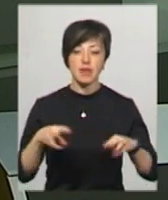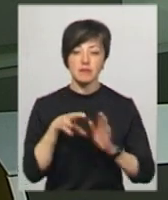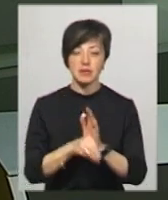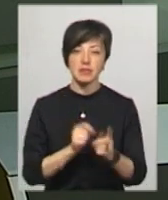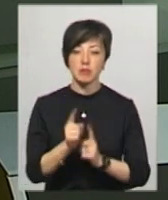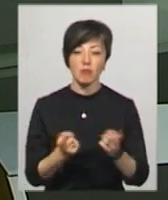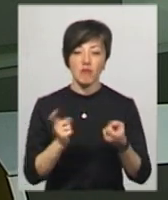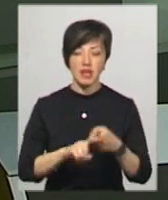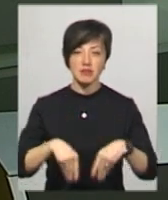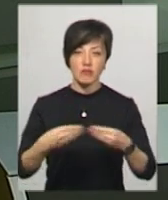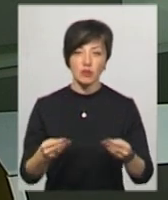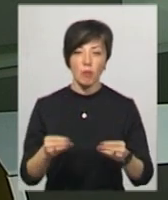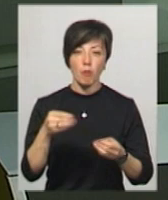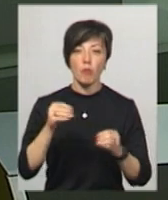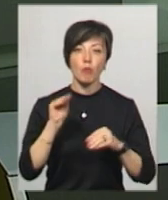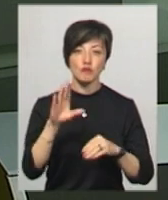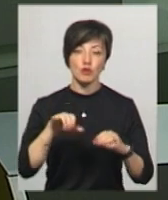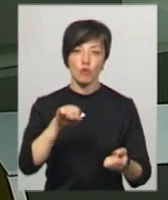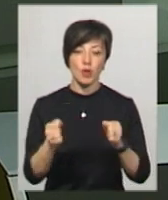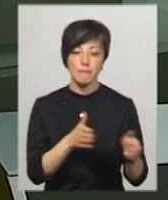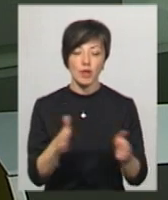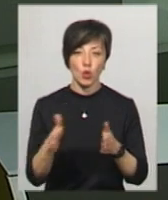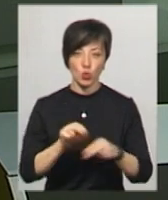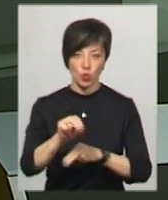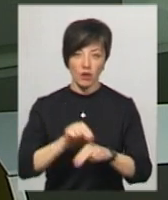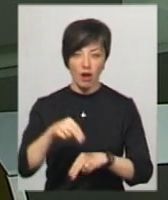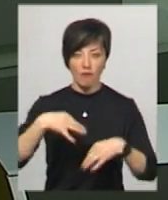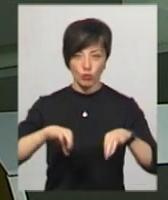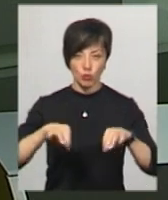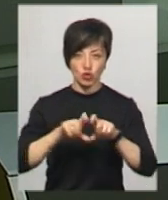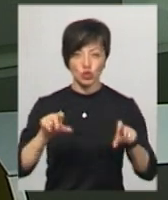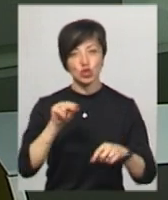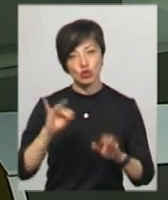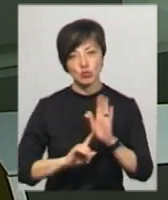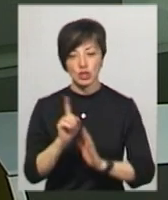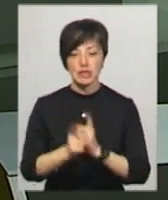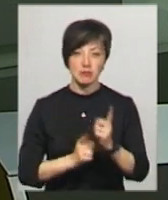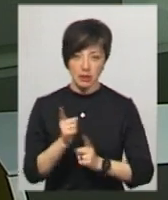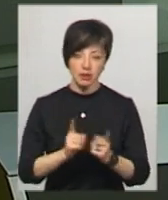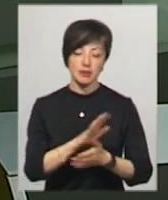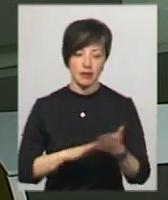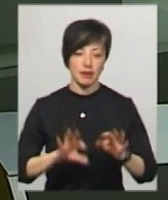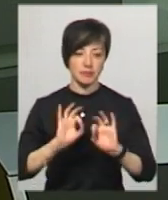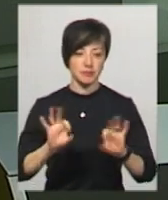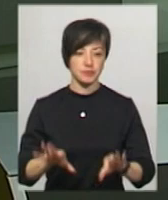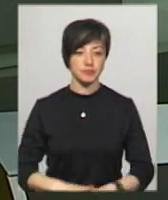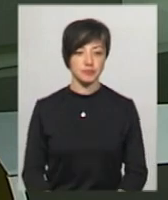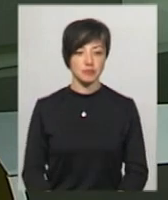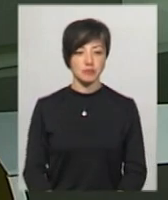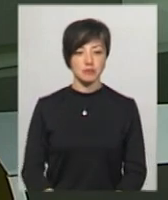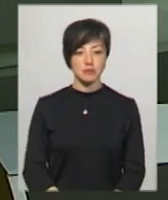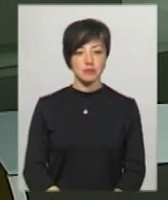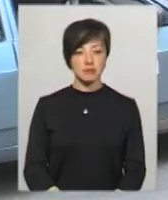пов'язані з видачою водійських посвідчень та підготовки водіїв в автомобільних школах. Чи розпочалися зміни в автошколах, з'ясовувала Анастасія